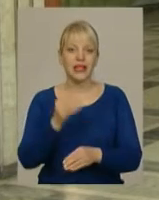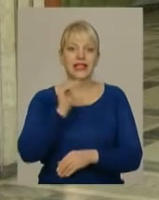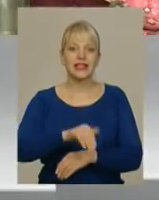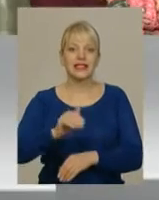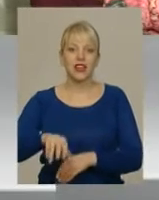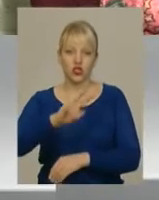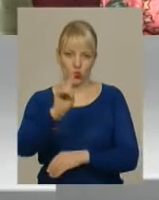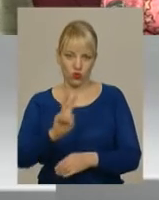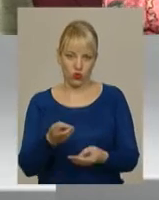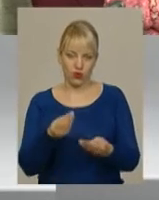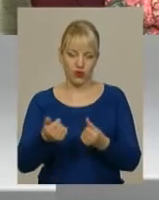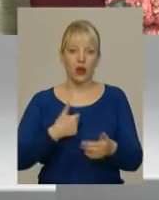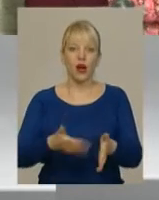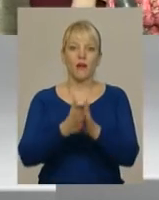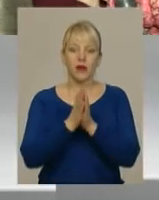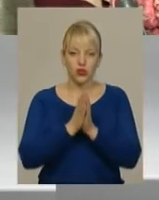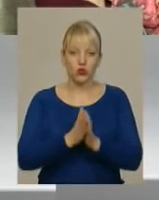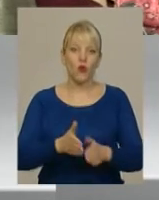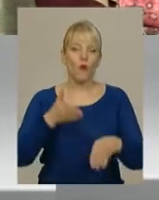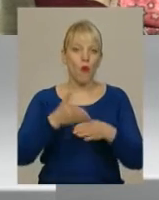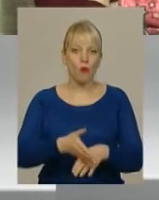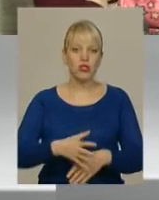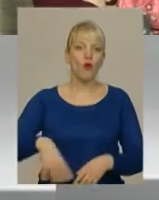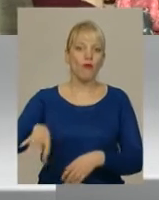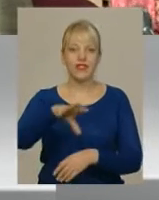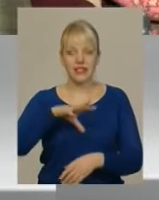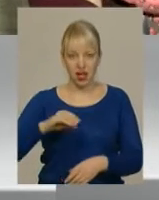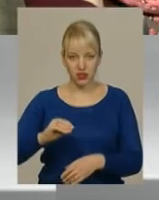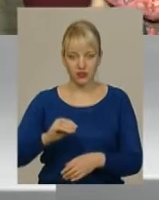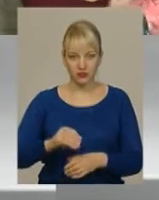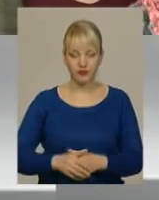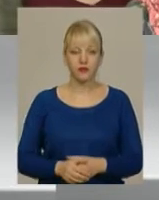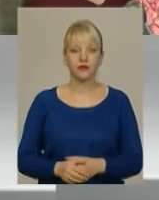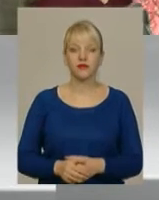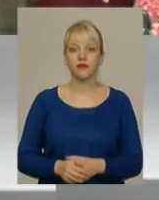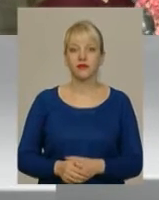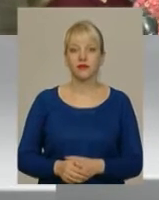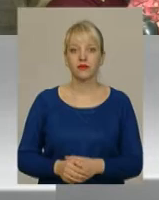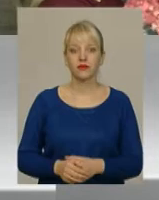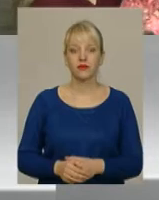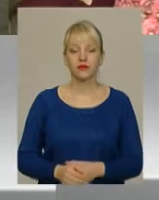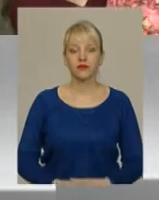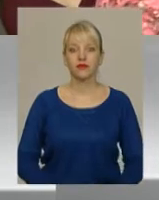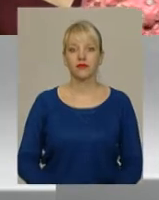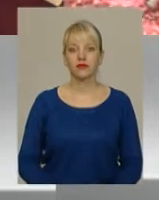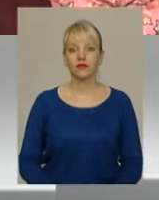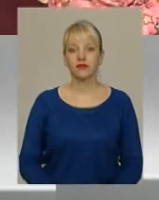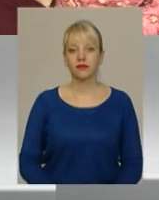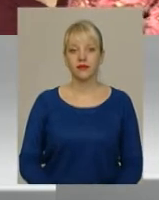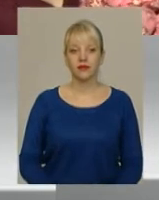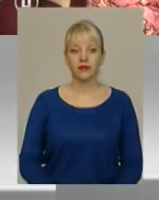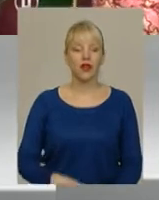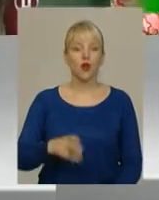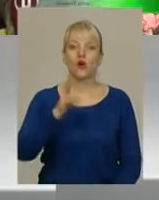доларів. Прошу допомоги у всіх,